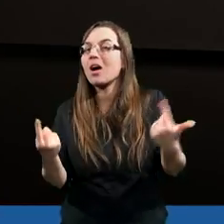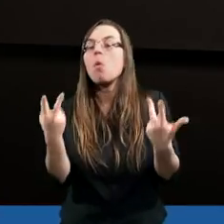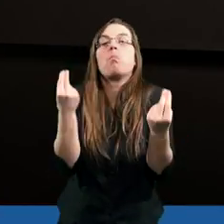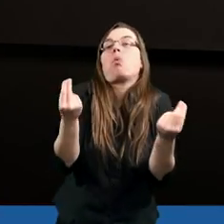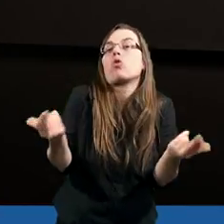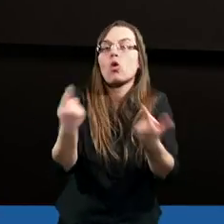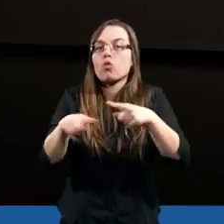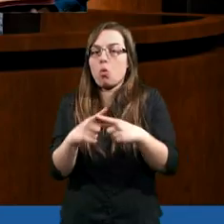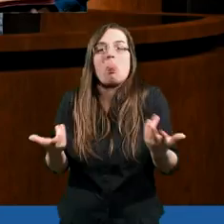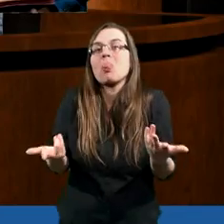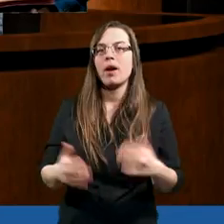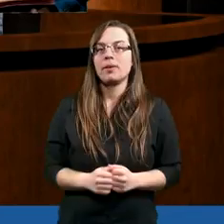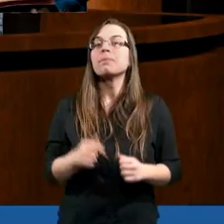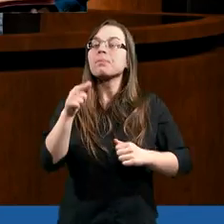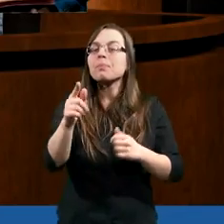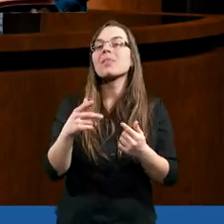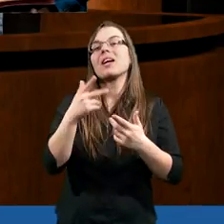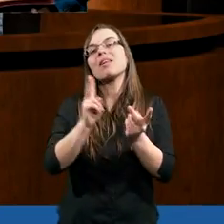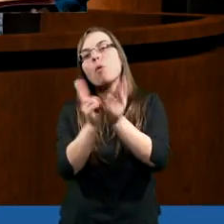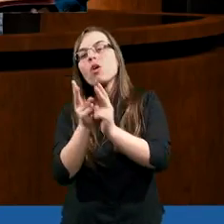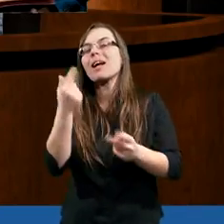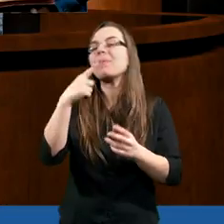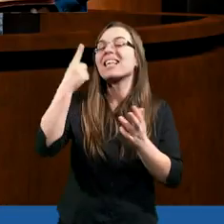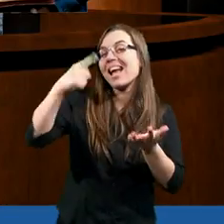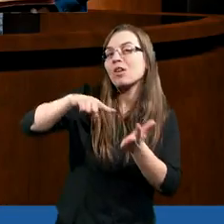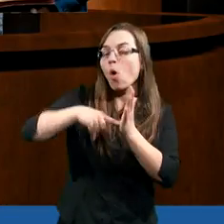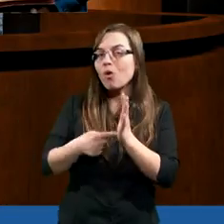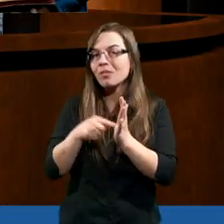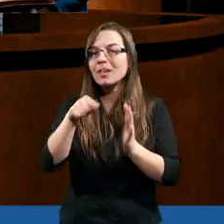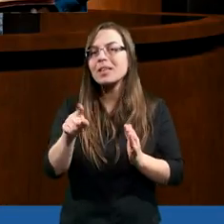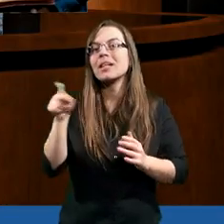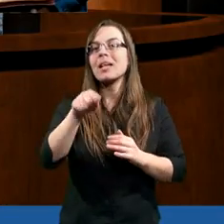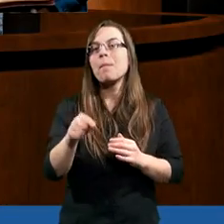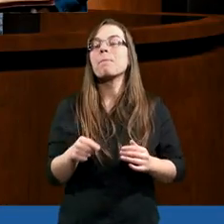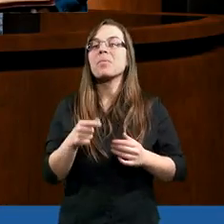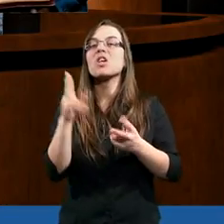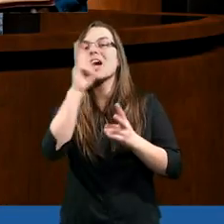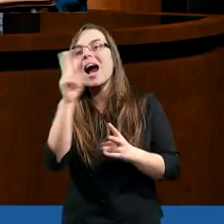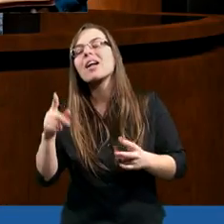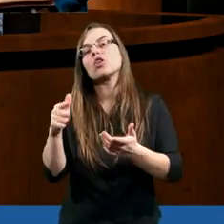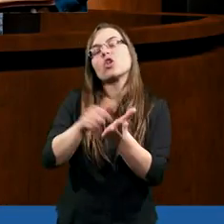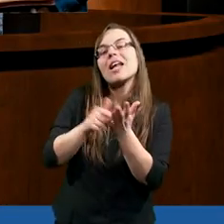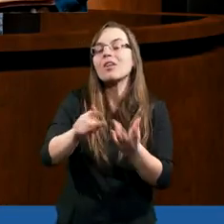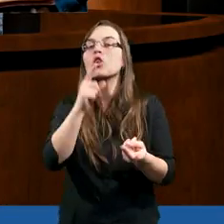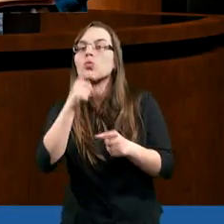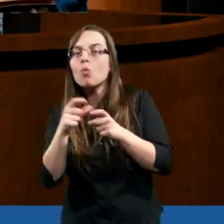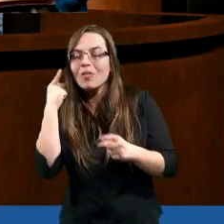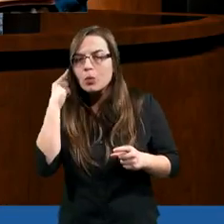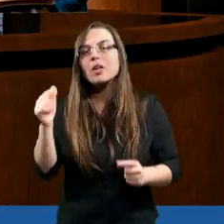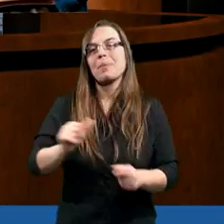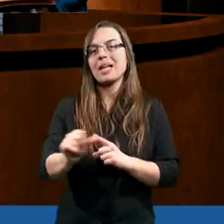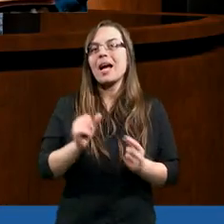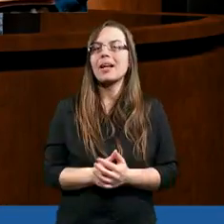Po co jest Kościół? Ja spotykam się niejednokrotnie z ludźmi, którzy wyrzekają się wszystkich Kościołów.